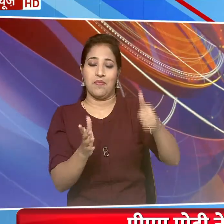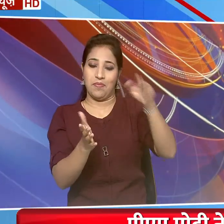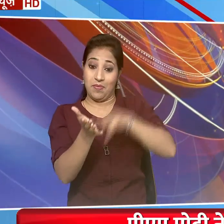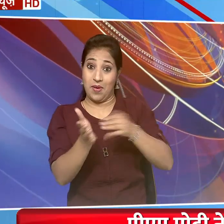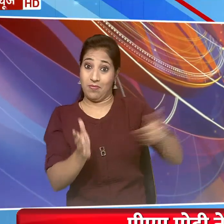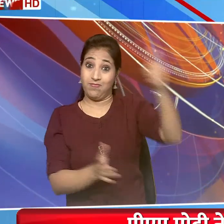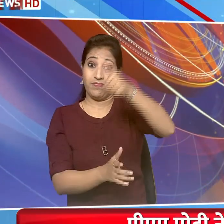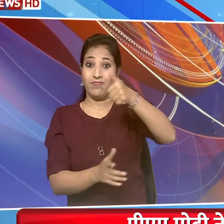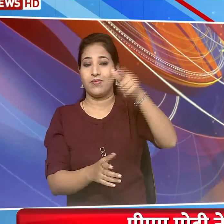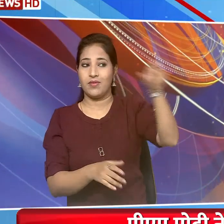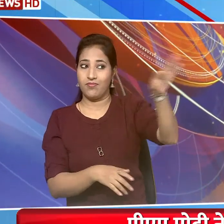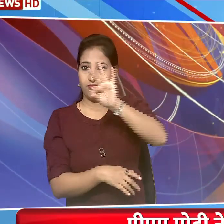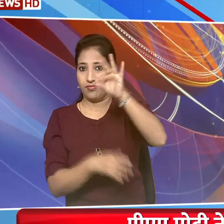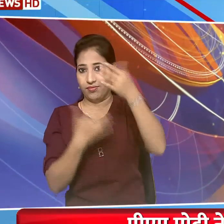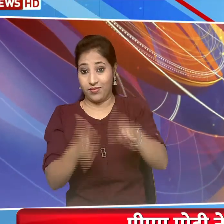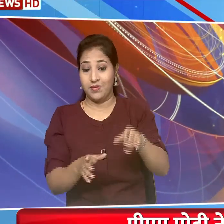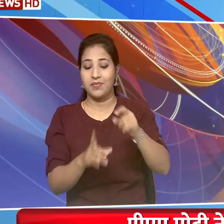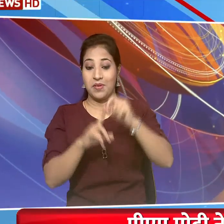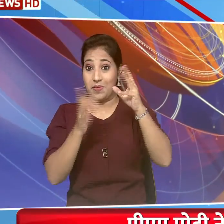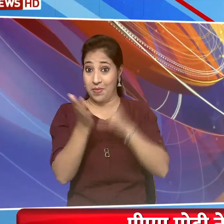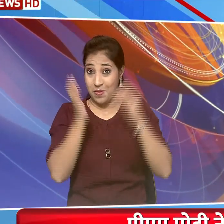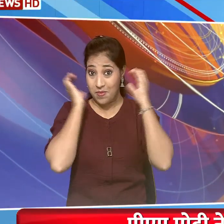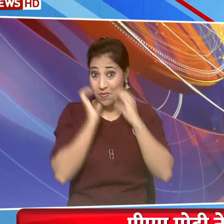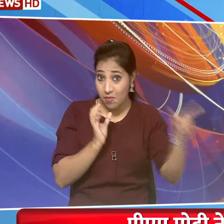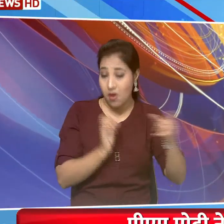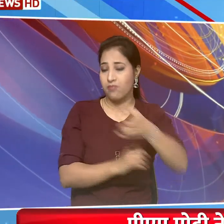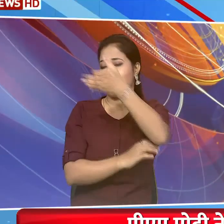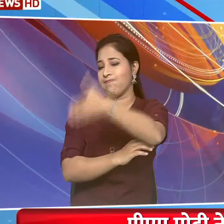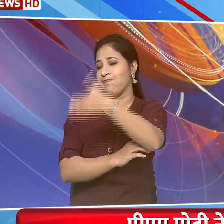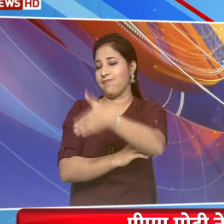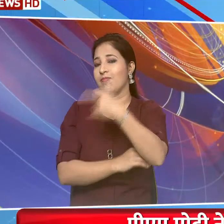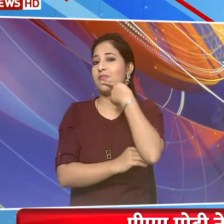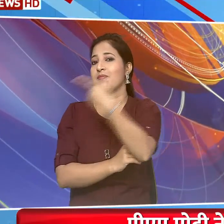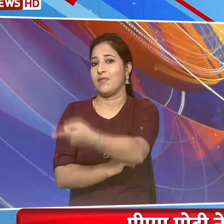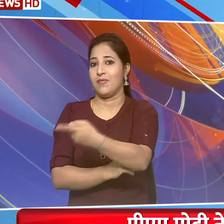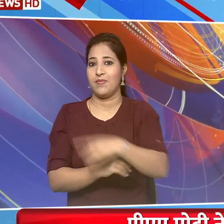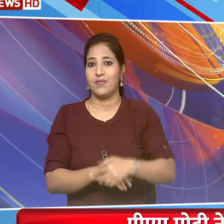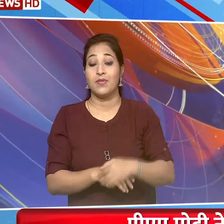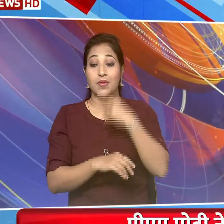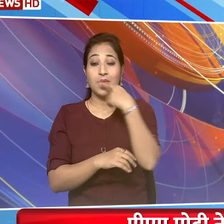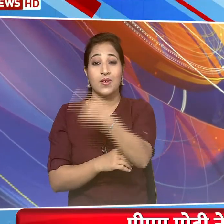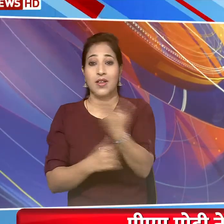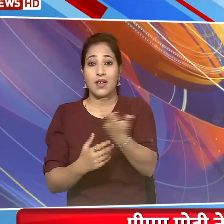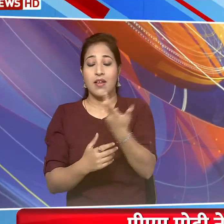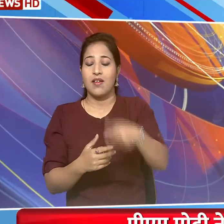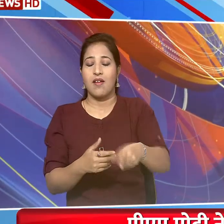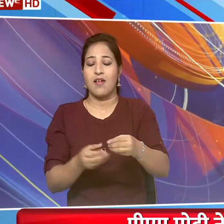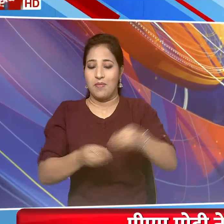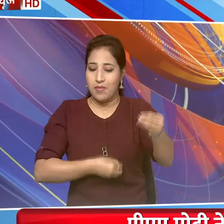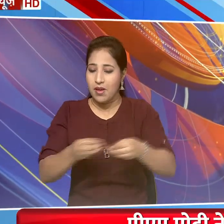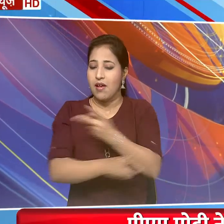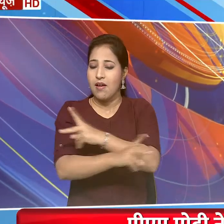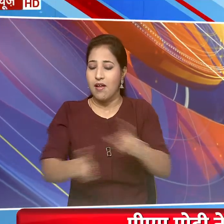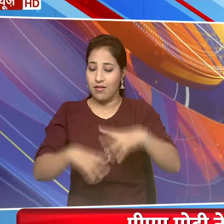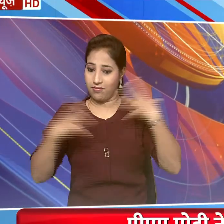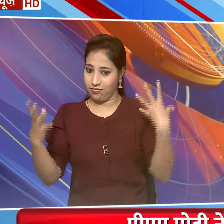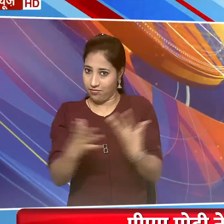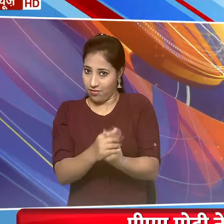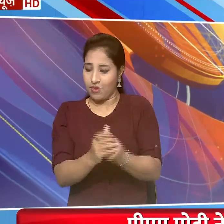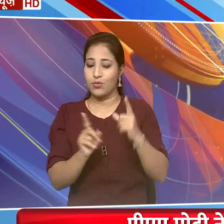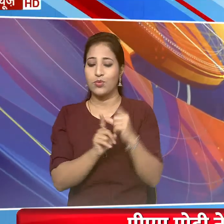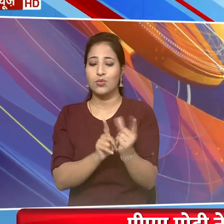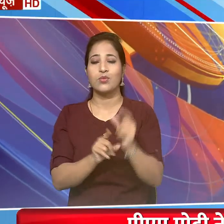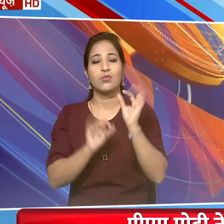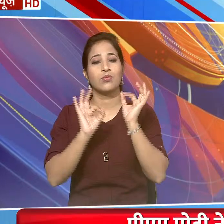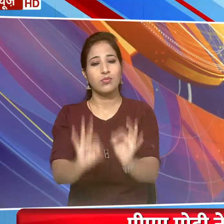मंत्री नरेंद्र मोदी ने ब्रिटन के प्रधान मंत्री बनने पर रिशी सुनक को दिबधाई कहा वैश्विक मुद्दों पर एक साथ मिल कर